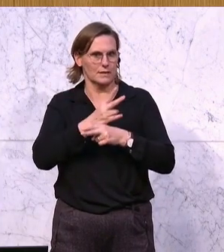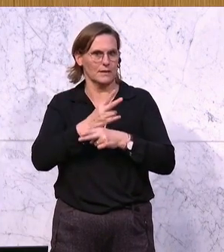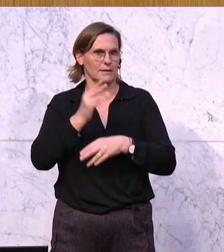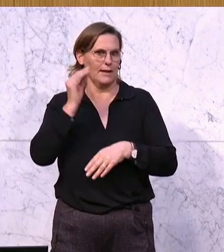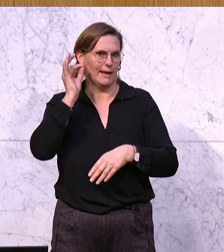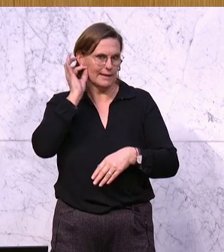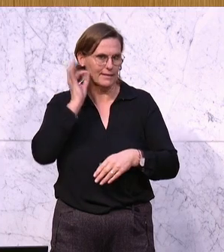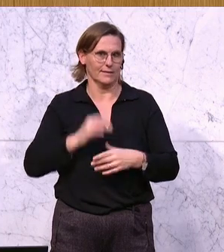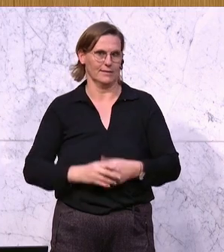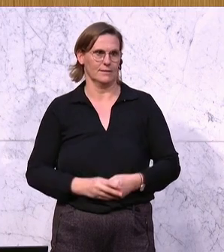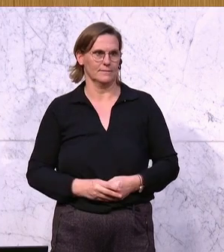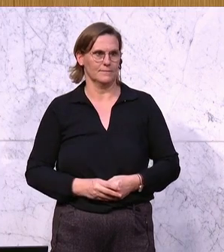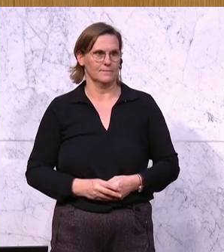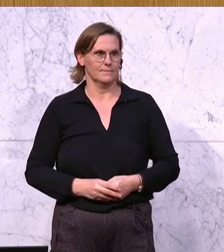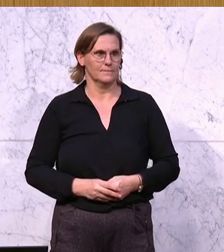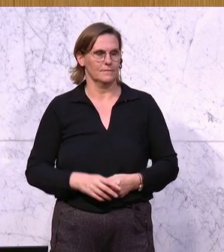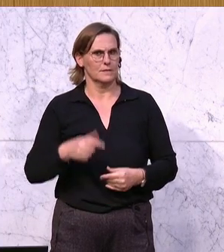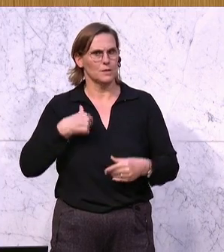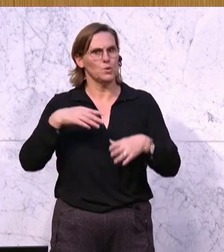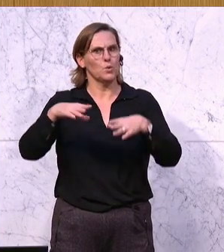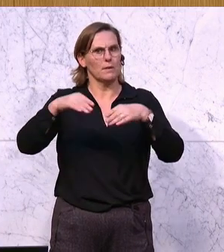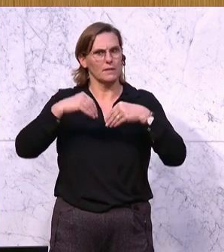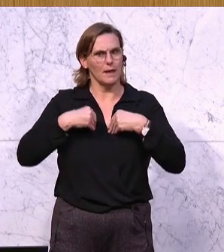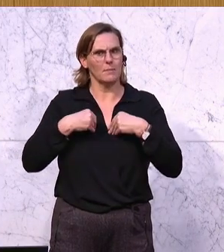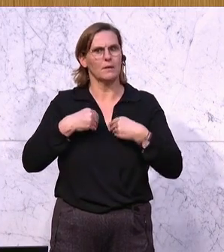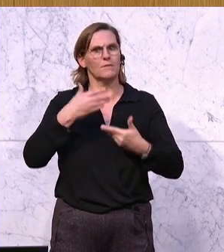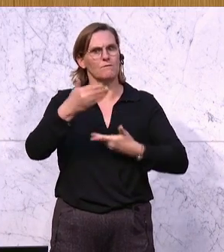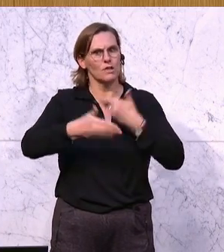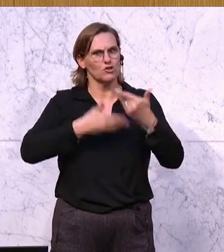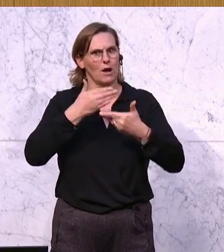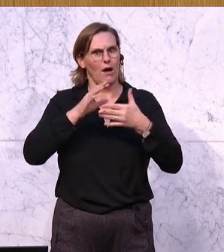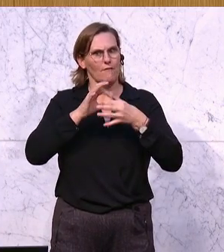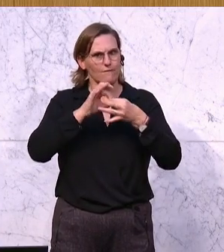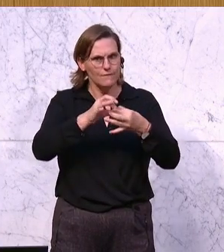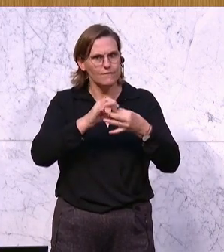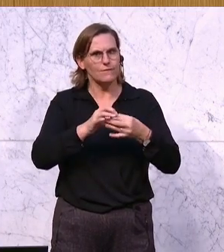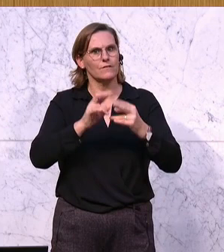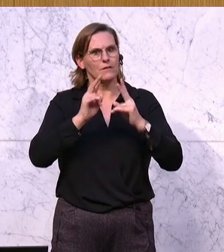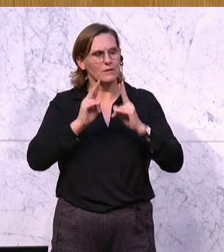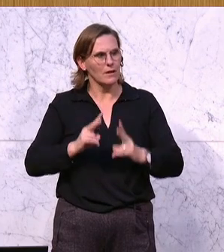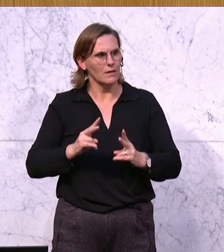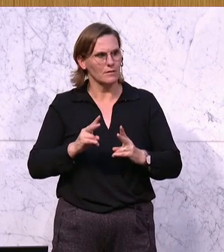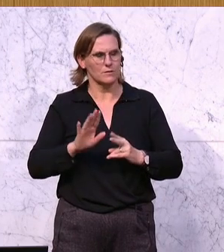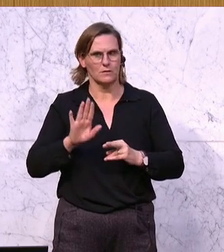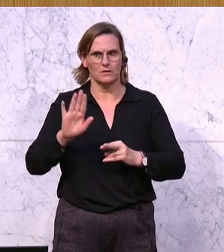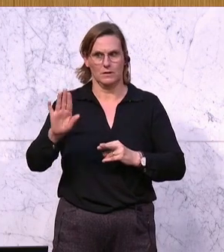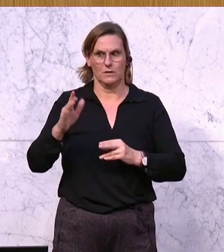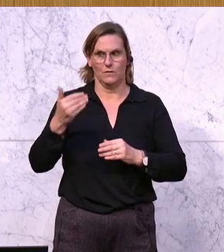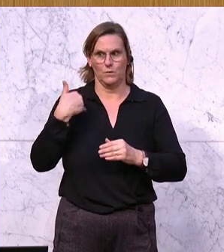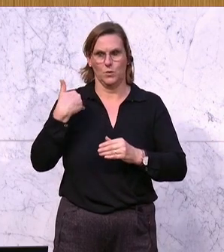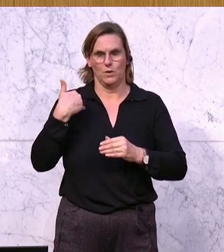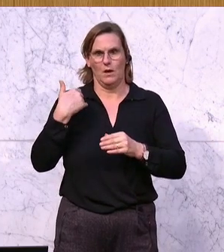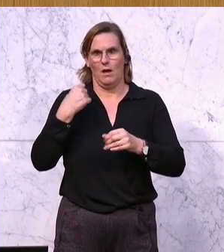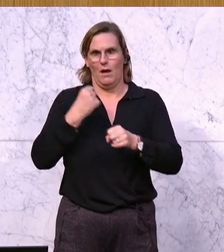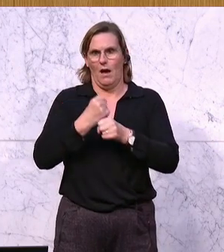Staatssekretärinnen. Ich kann es nur übernehmen, wenn wir zur Wirtschaft sprechen, dass wir aus Ihren ehemaligen Dienstgebern sozusagen